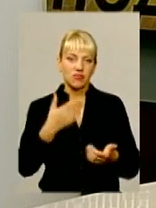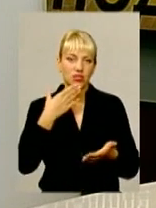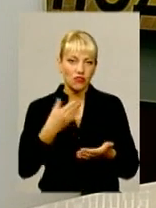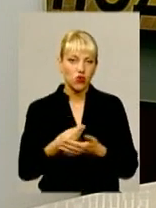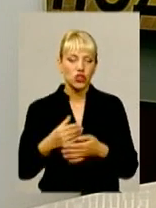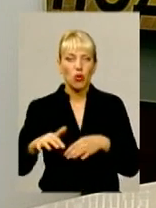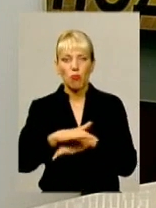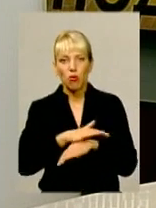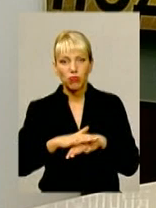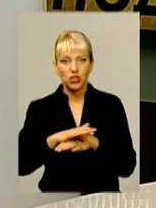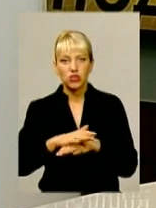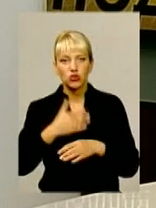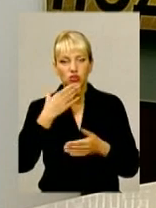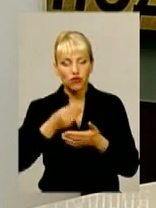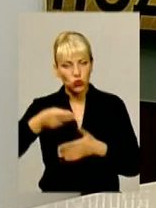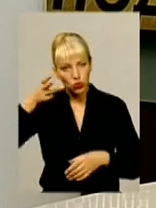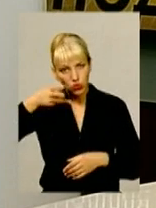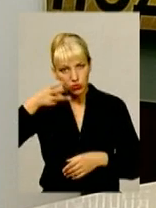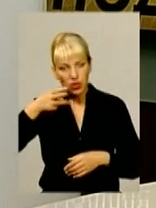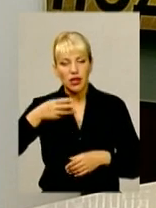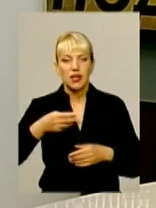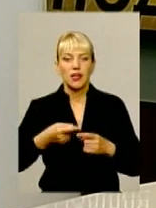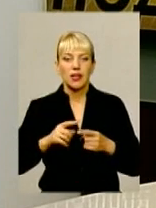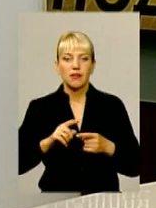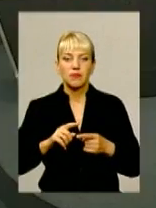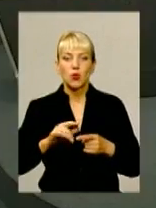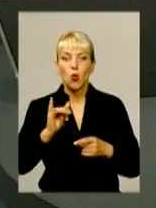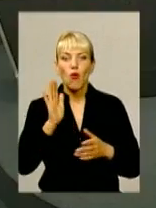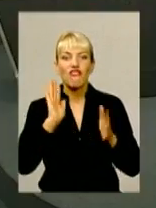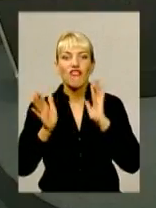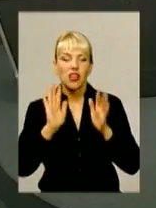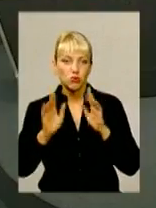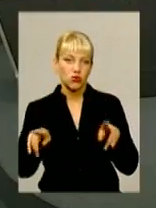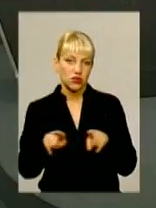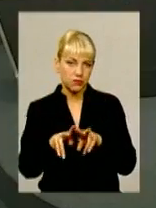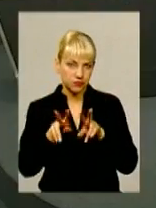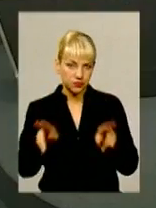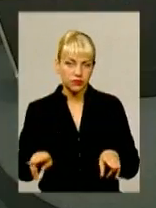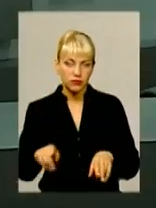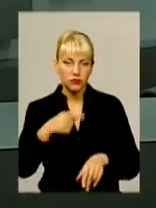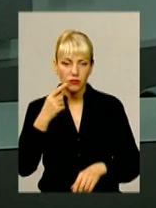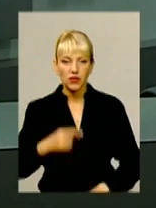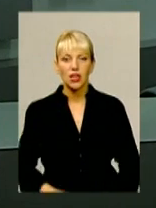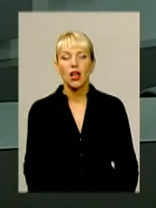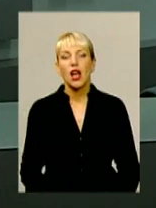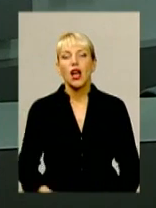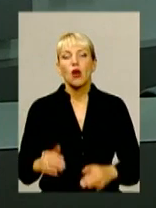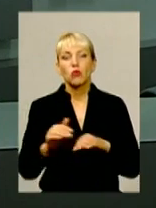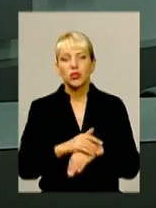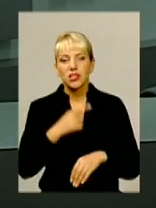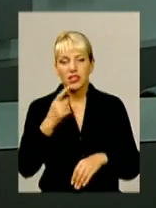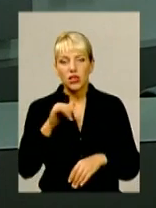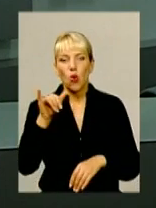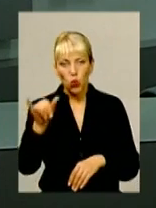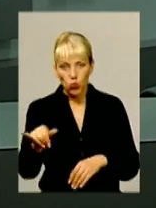заяву перед телекамерами і у Фейсбуці. Скажіть, будь ласка, Стана Еліна, чи дійсно у нього виявили під час затримання ще чеку і ще